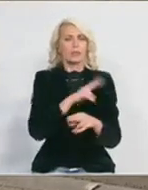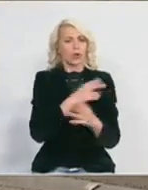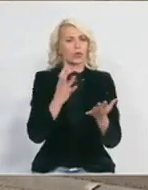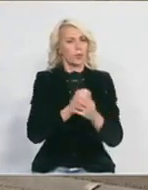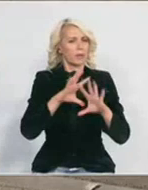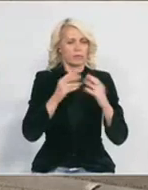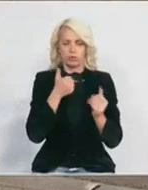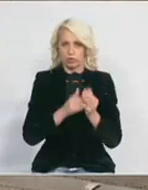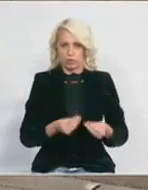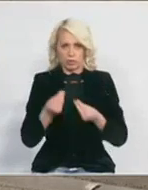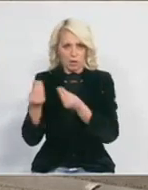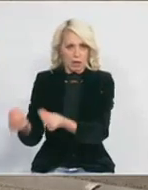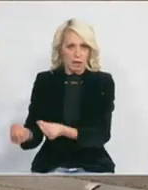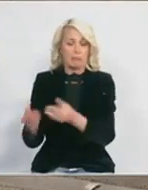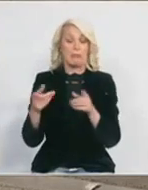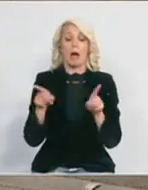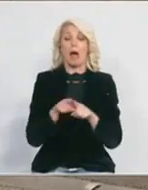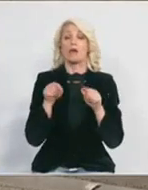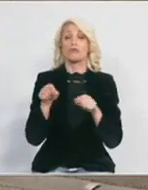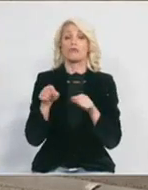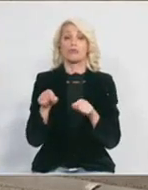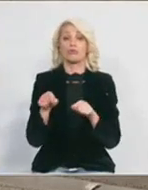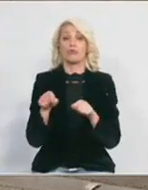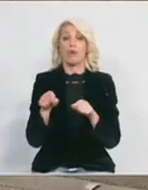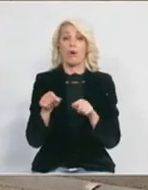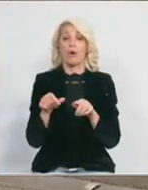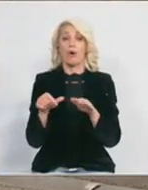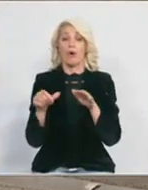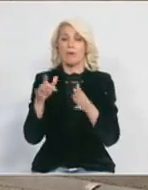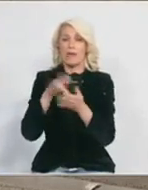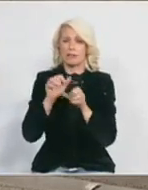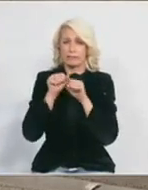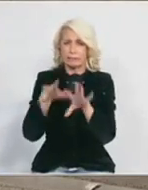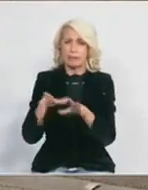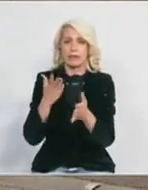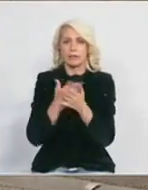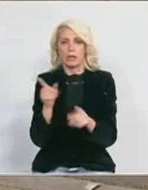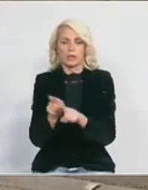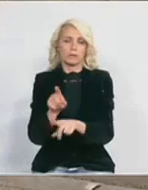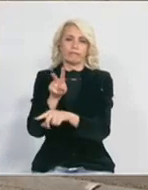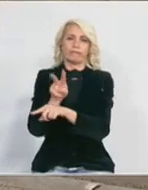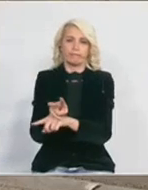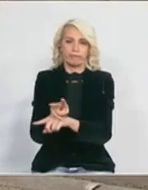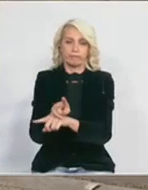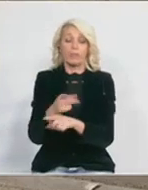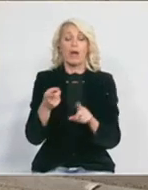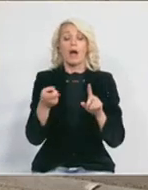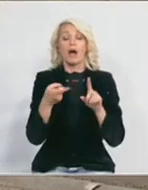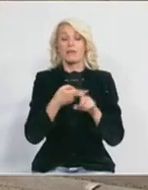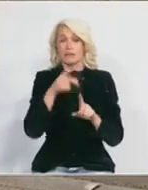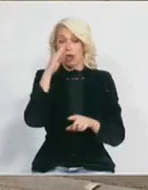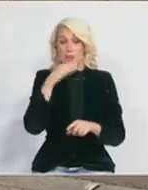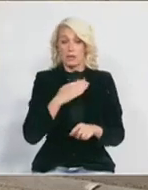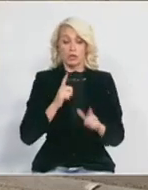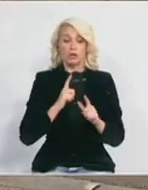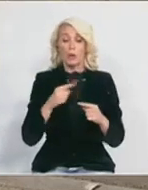i mogu da kažem da smo i tu to eventualno žarište stavili pod kontrolom. Što se tiče Niša, ja očekujem da će u narednih